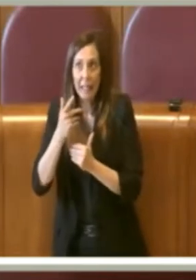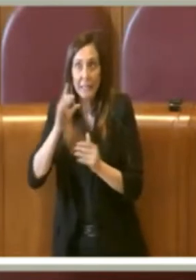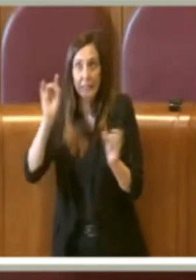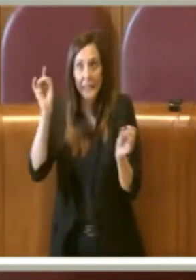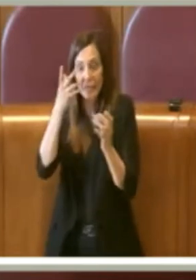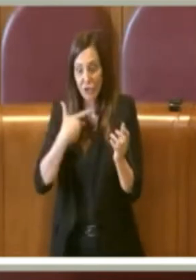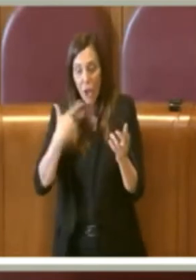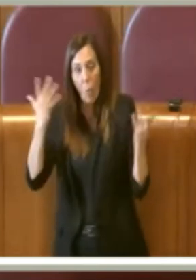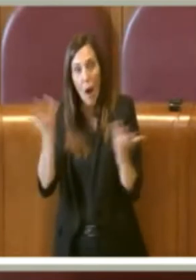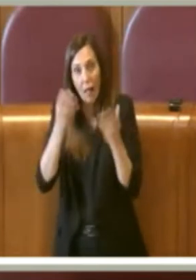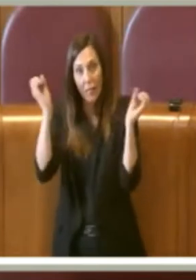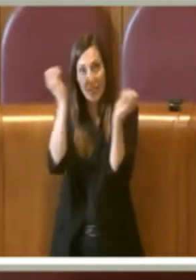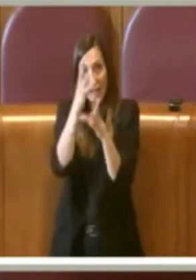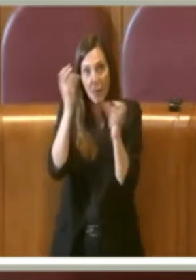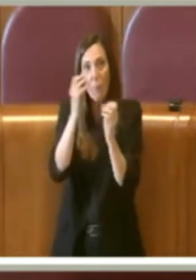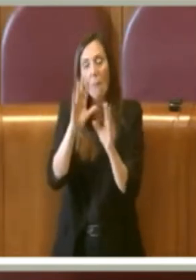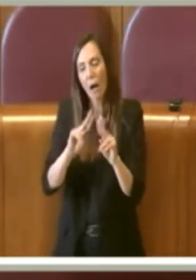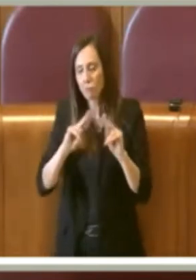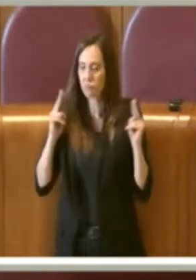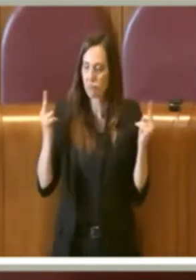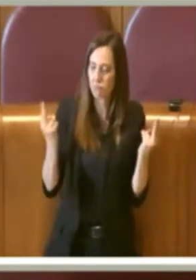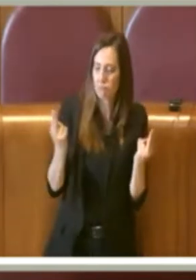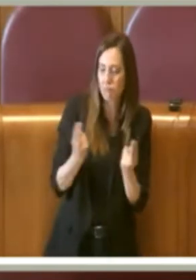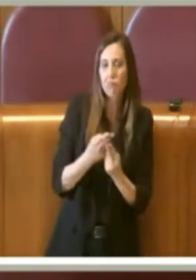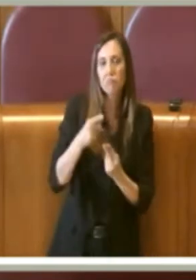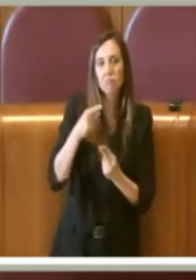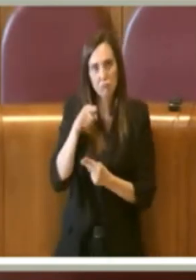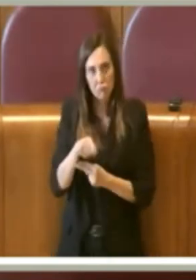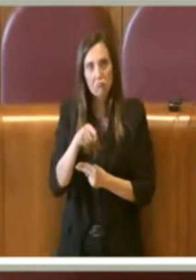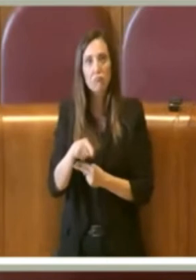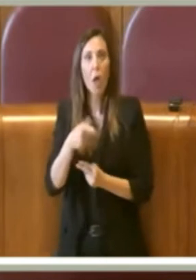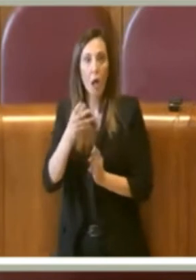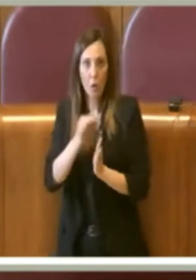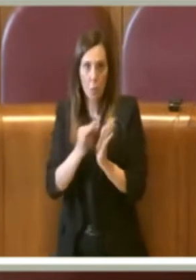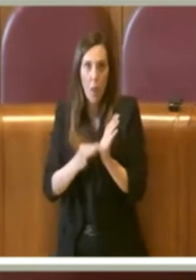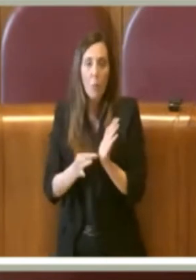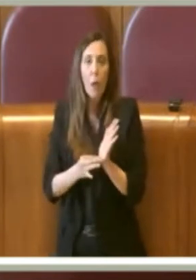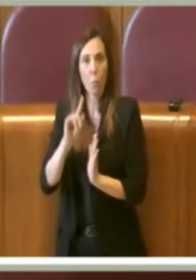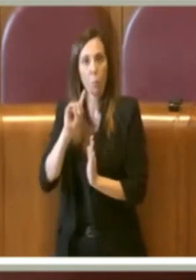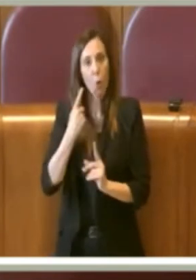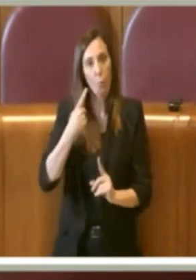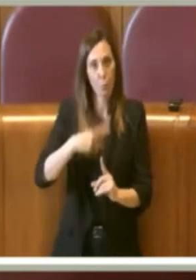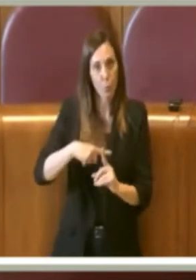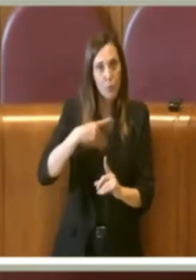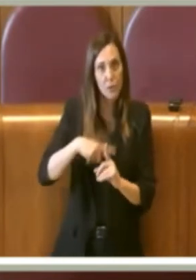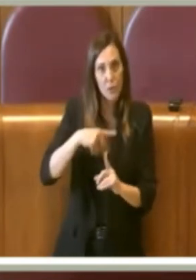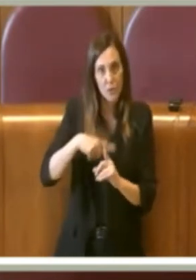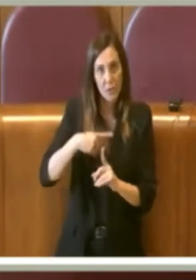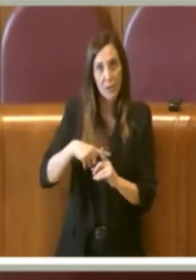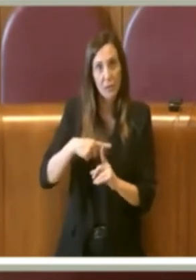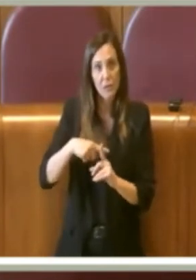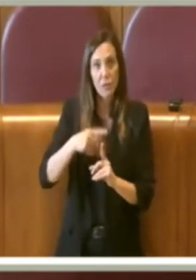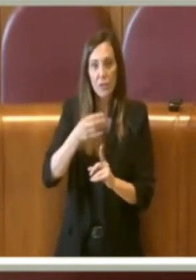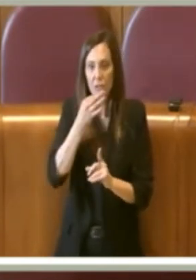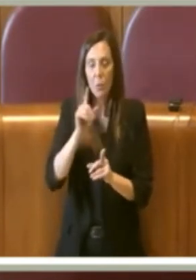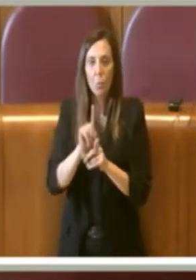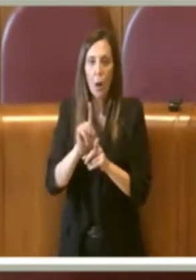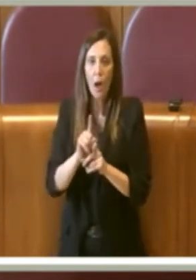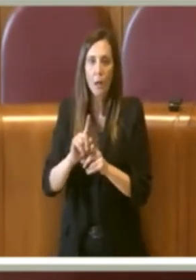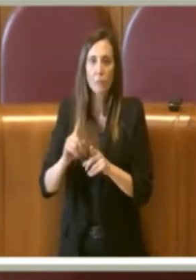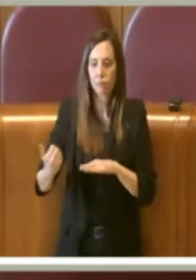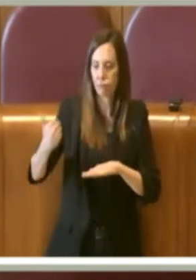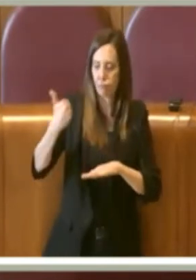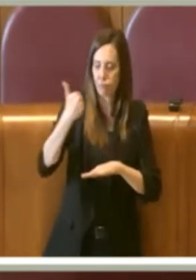però nel complesso il regolamento è veramente un ottimo regolamento che può essere un il capofila, un po'